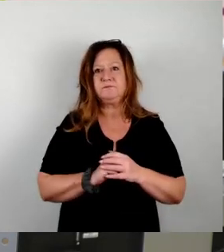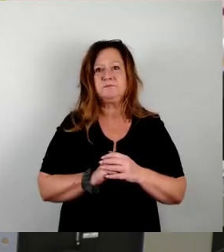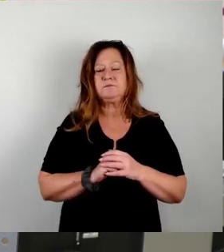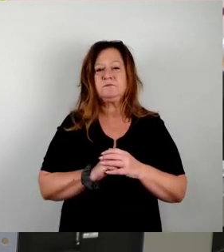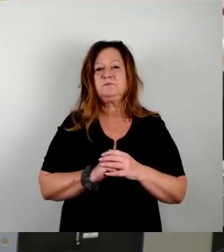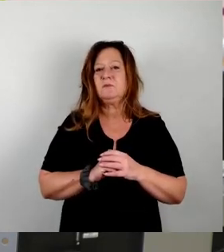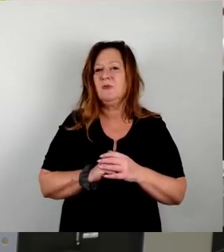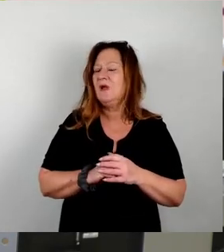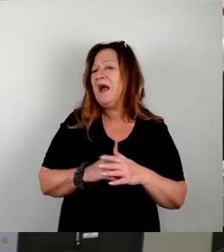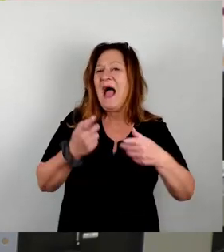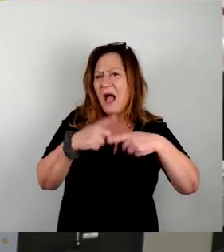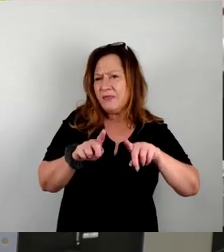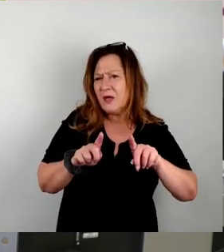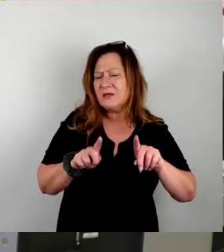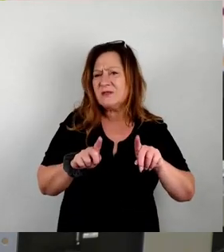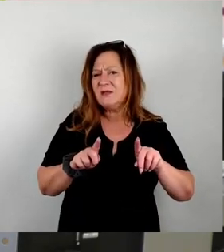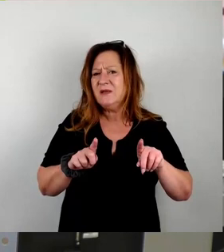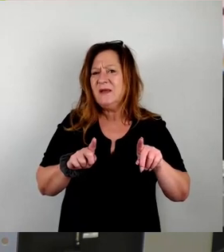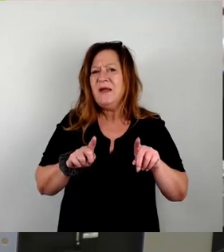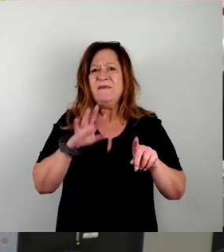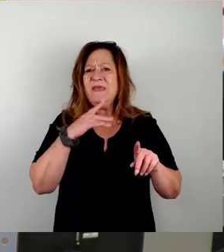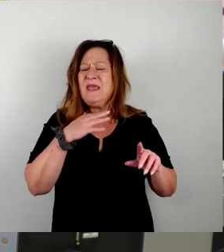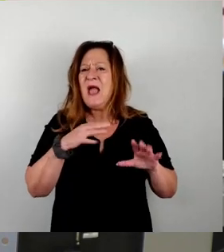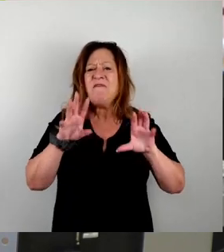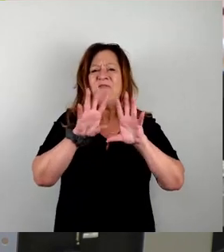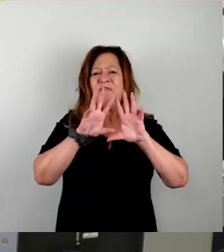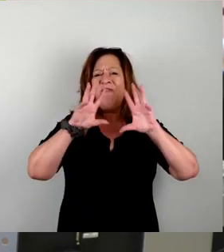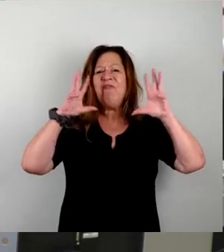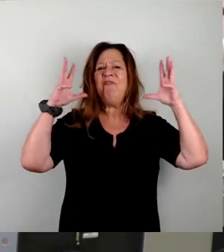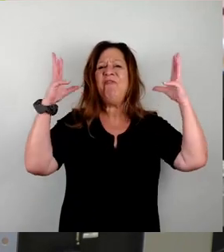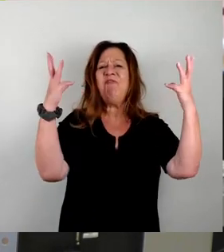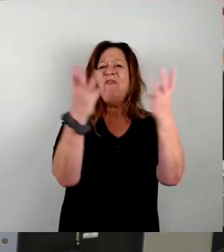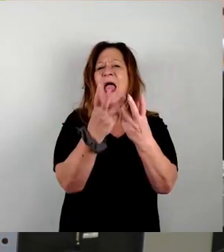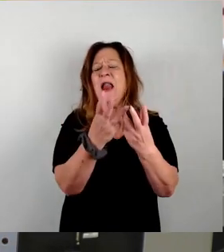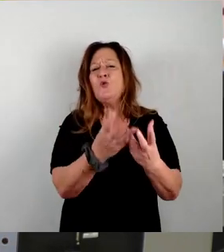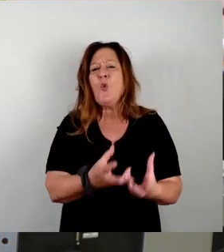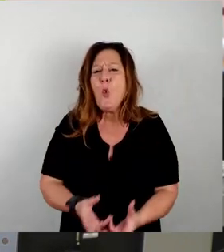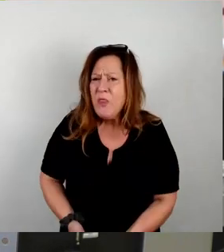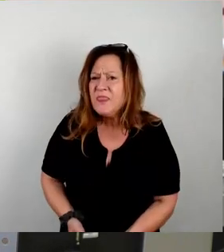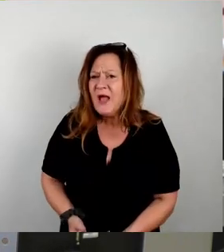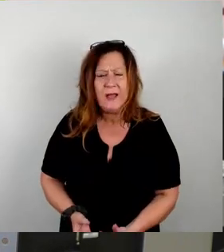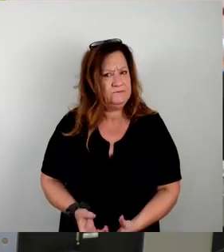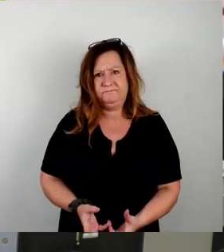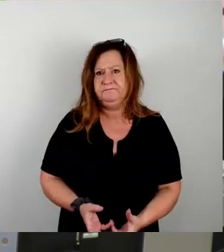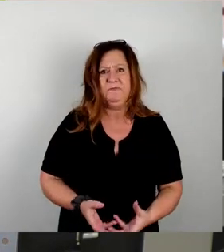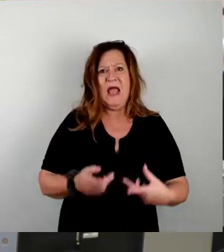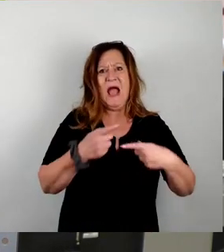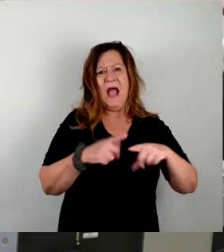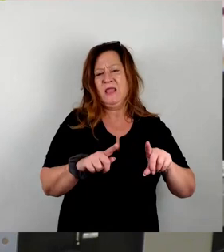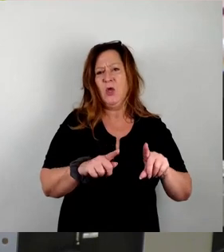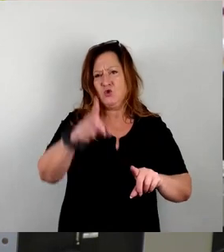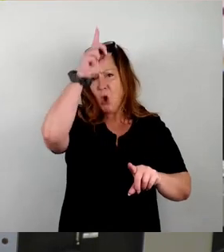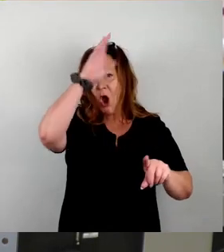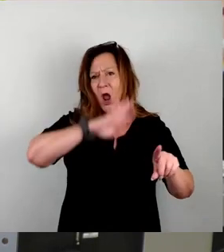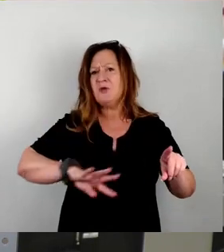Anders als von vielen Untergangspropheten allerdings gesagt, ist das deutsche Stromnetz eines der sichersten der Welt. Im